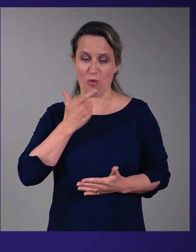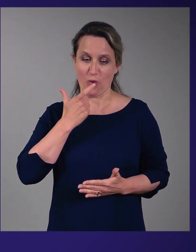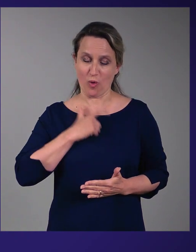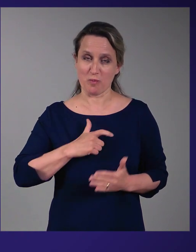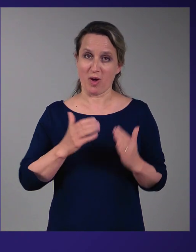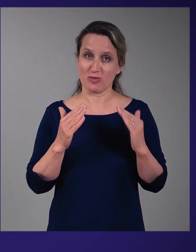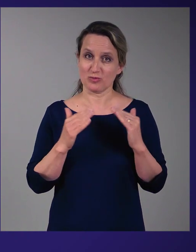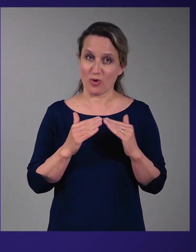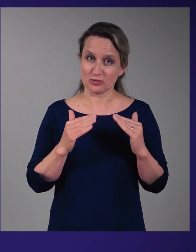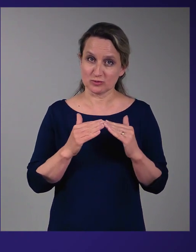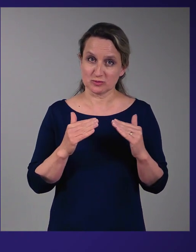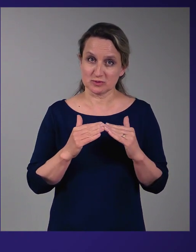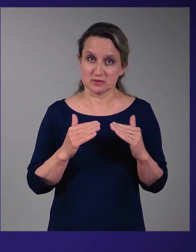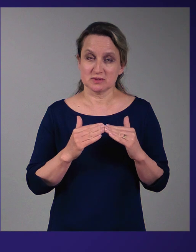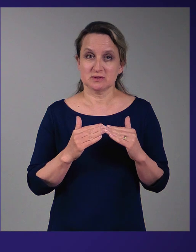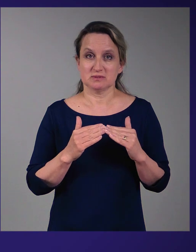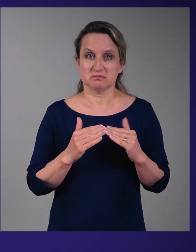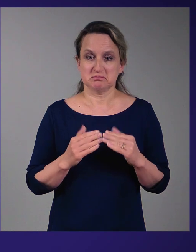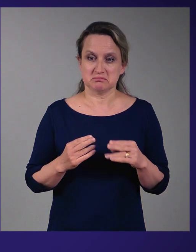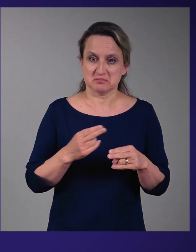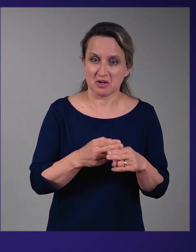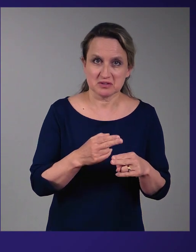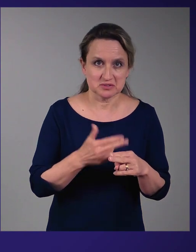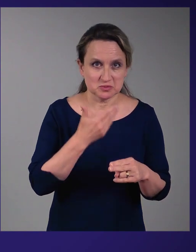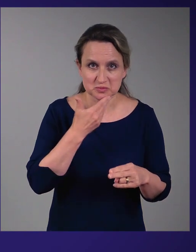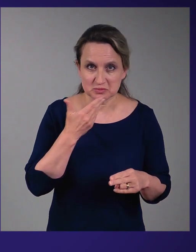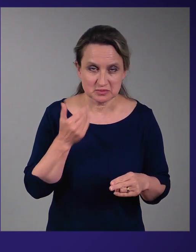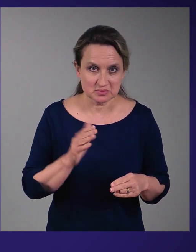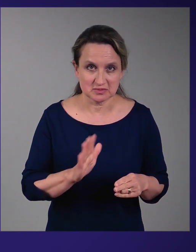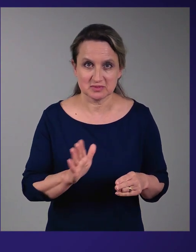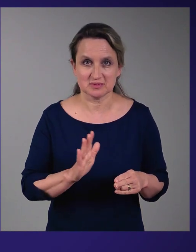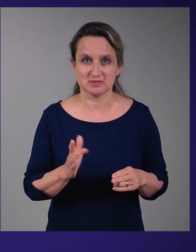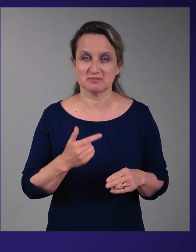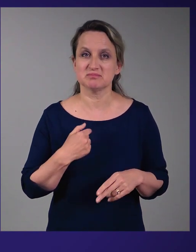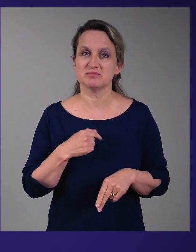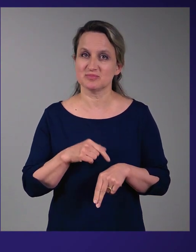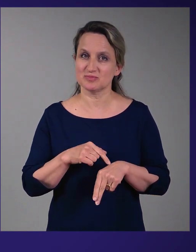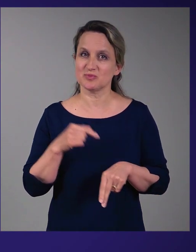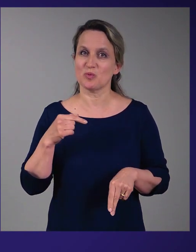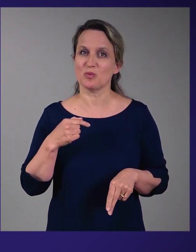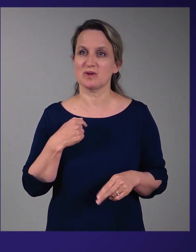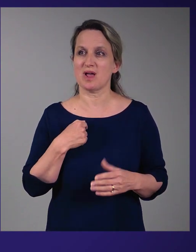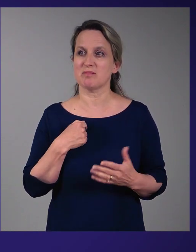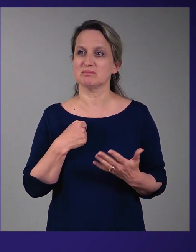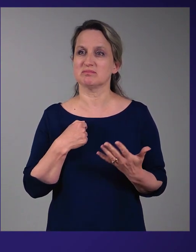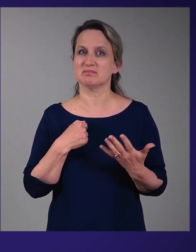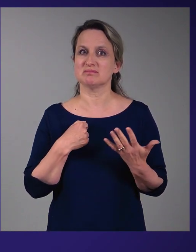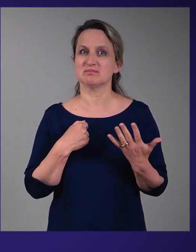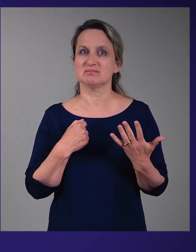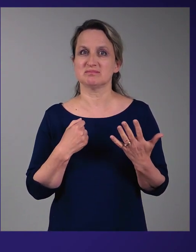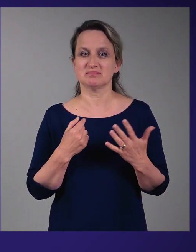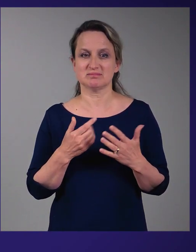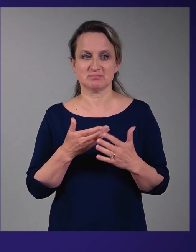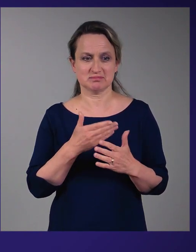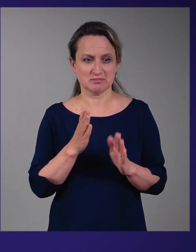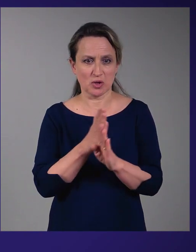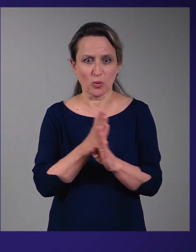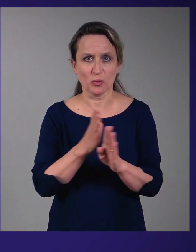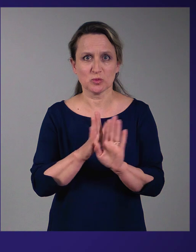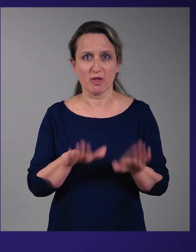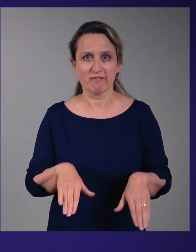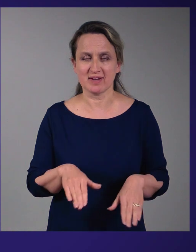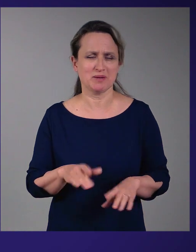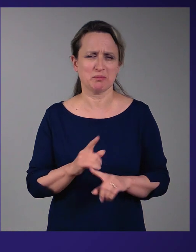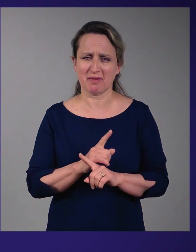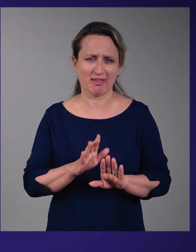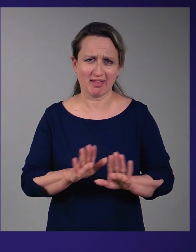kodus ei oleks meile takistusi, et me ei tunneks, et midagi võib meiega